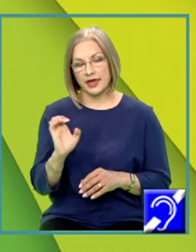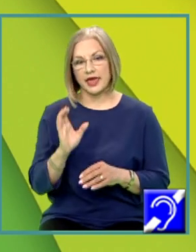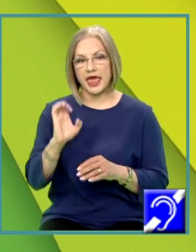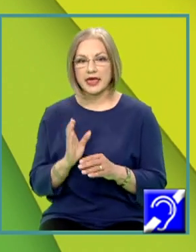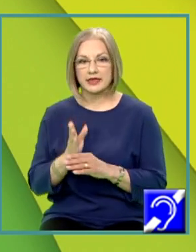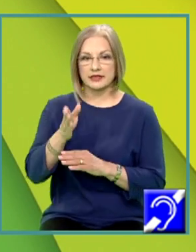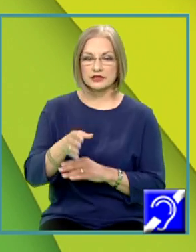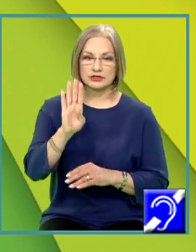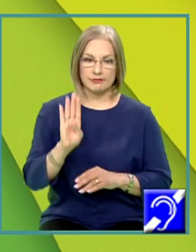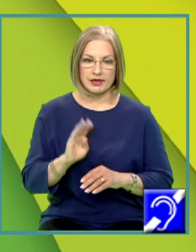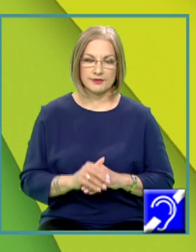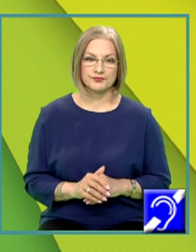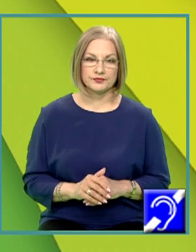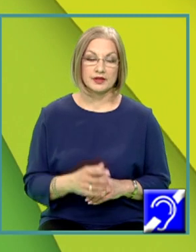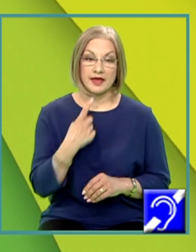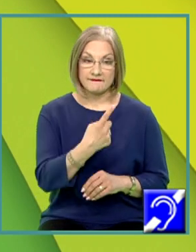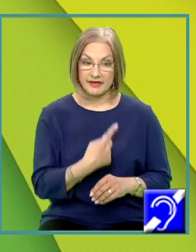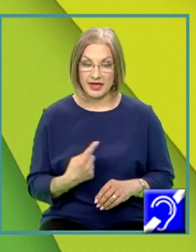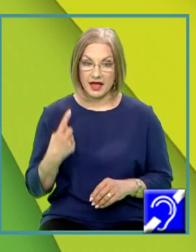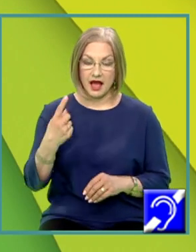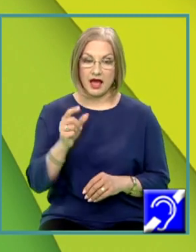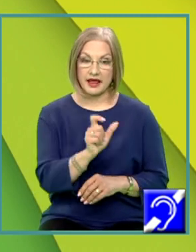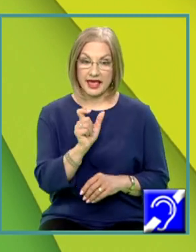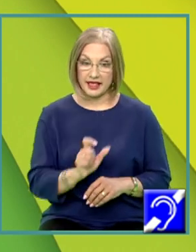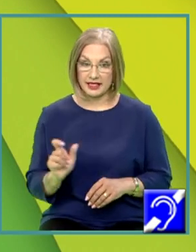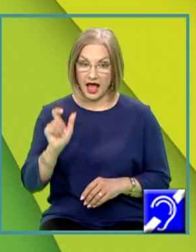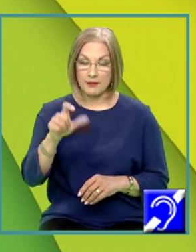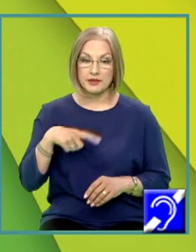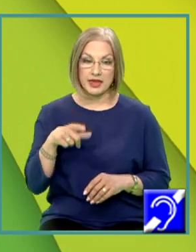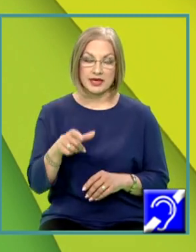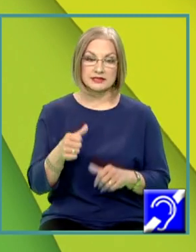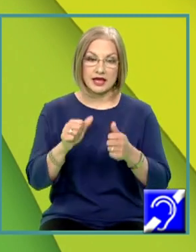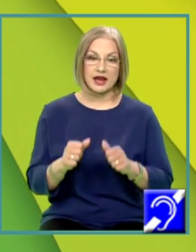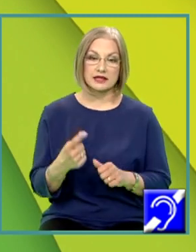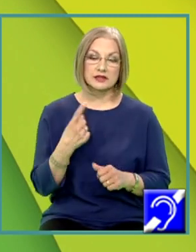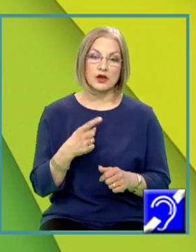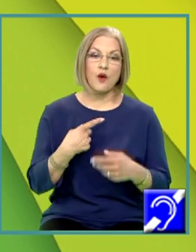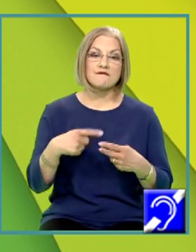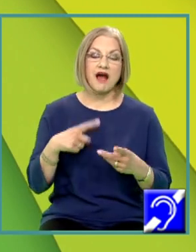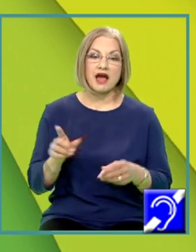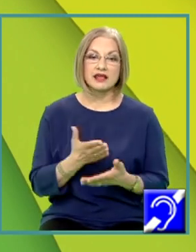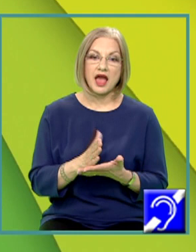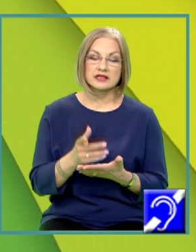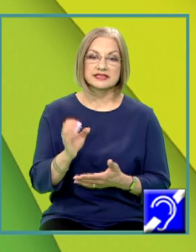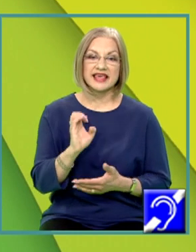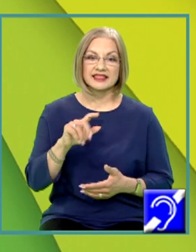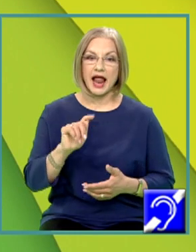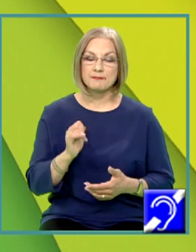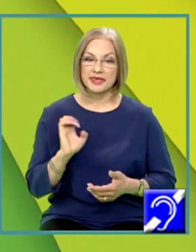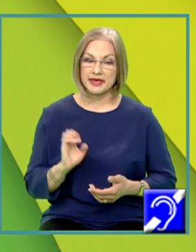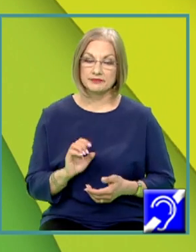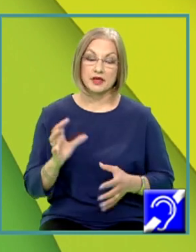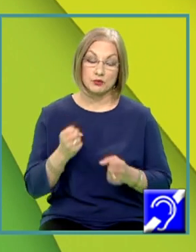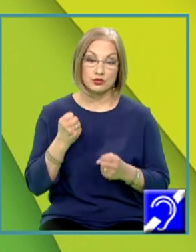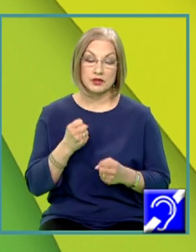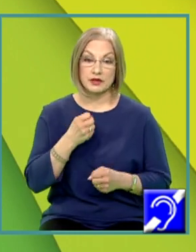trece în B. Fiecare etapă este caracterizată de o variație de entalpie. Putem